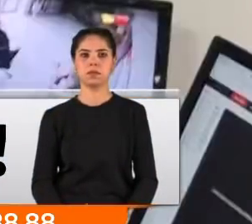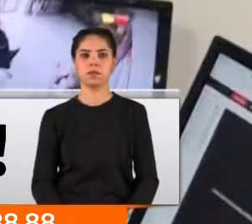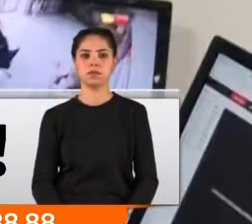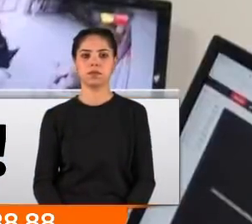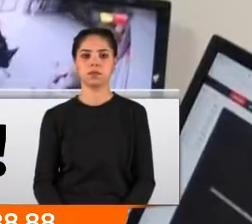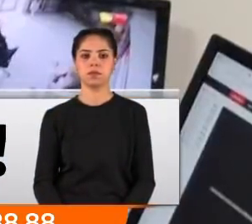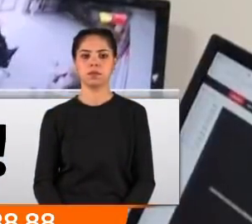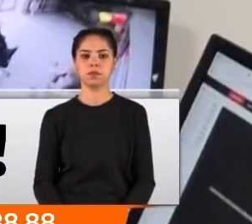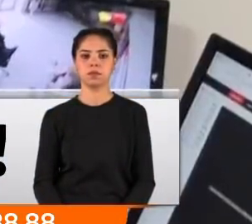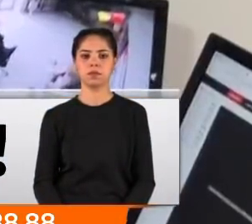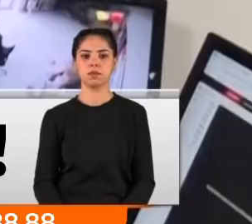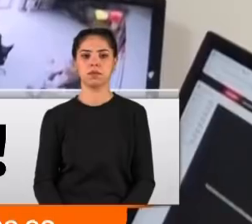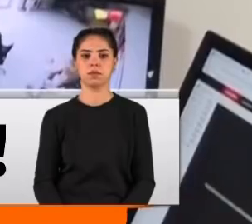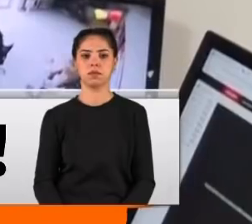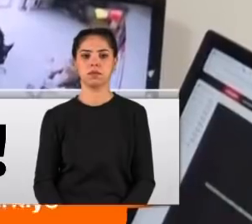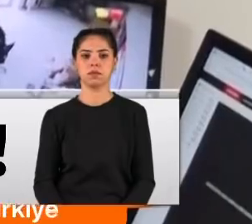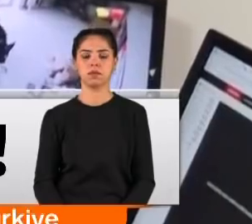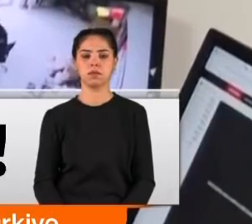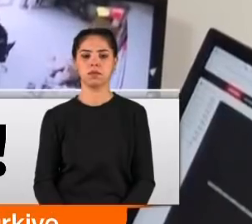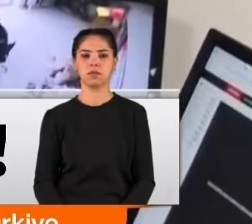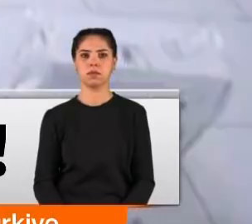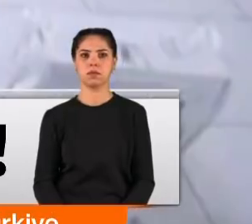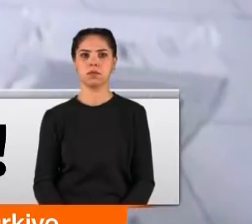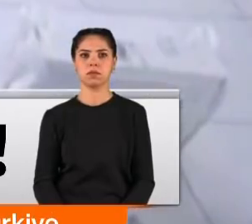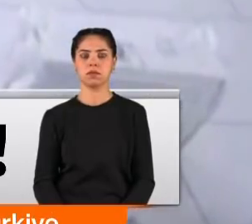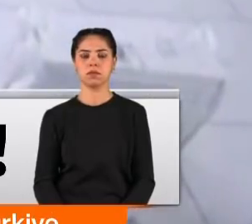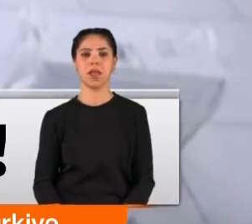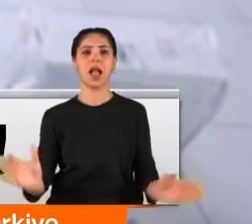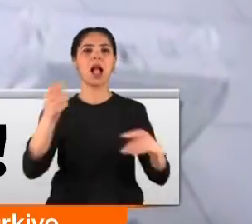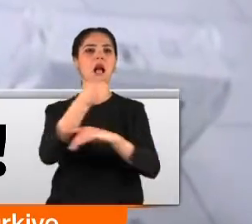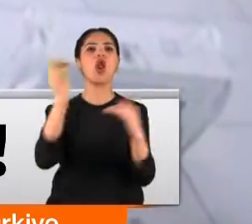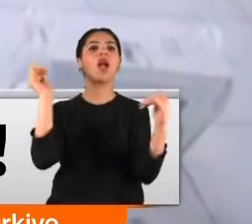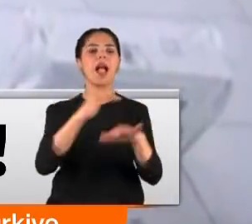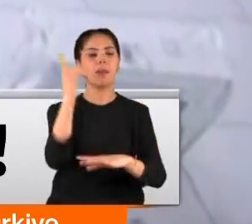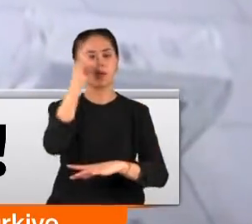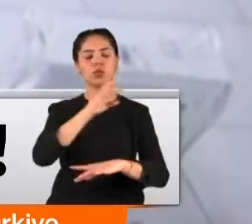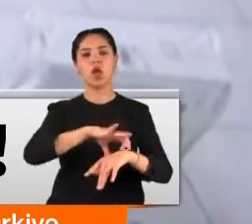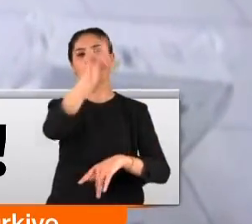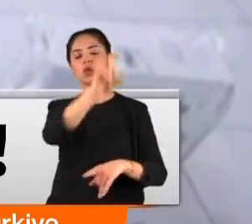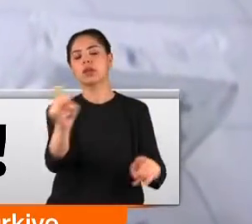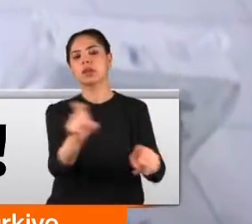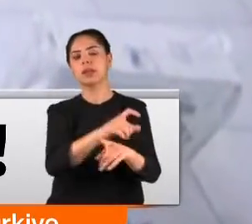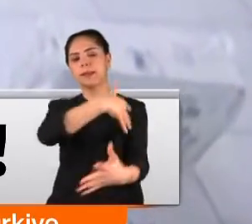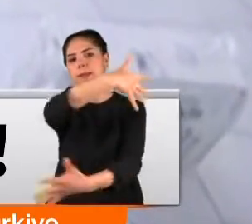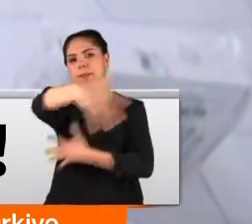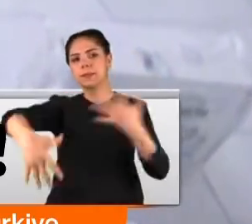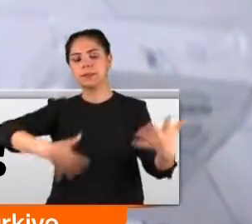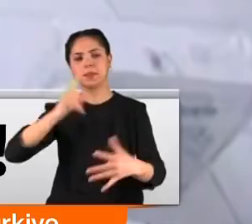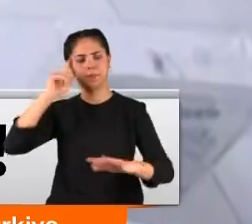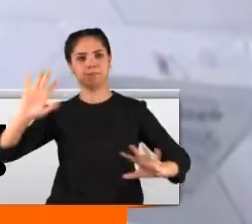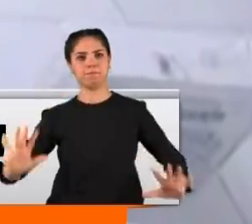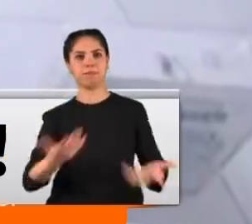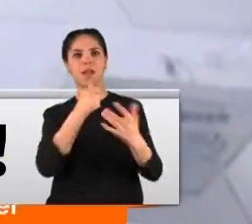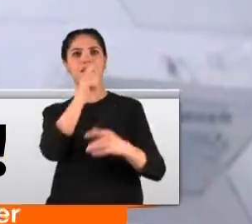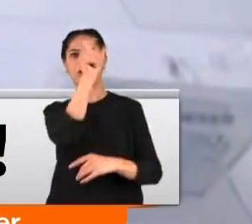Bankoyu devirdi, tarafıma saldırıda bulundu. Kargosu gelmedi, ortalığı birbirine kattı. Çılgına dönen doktor